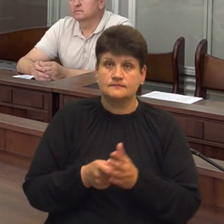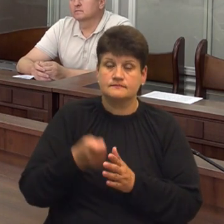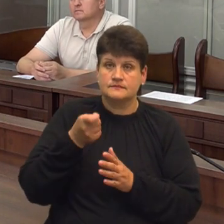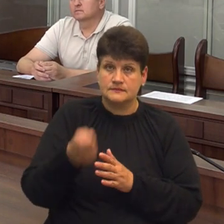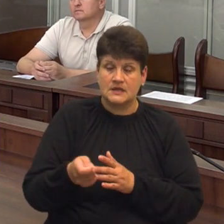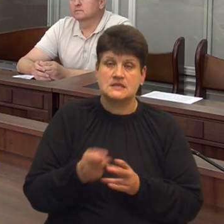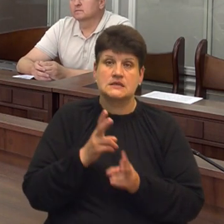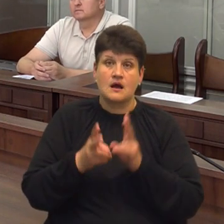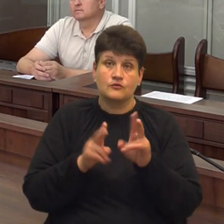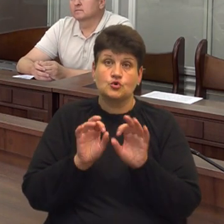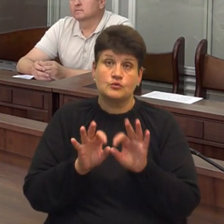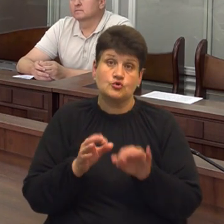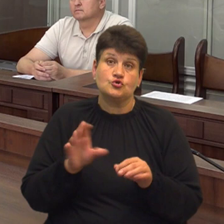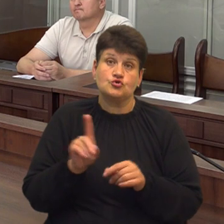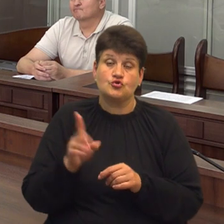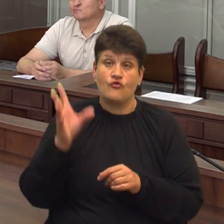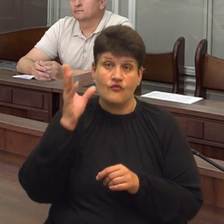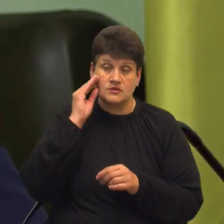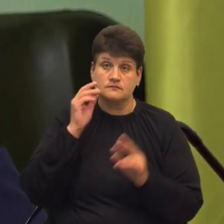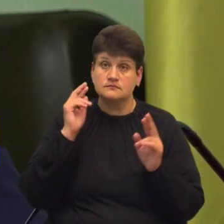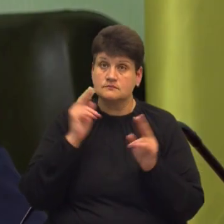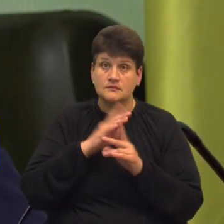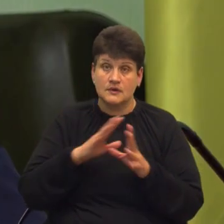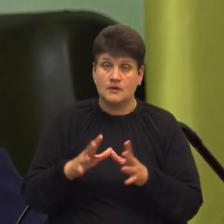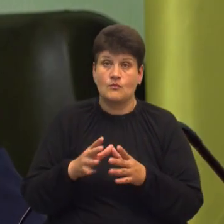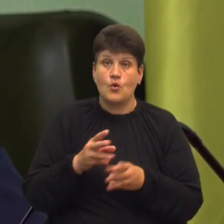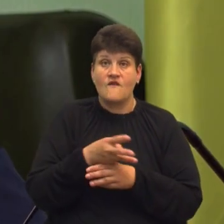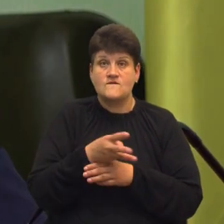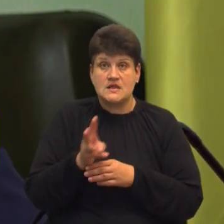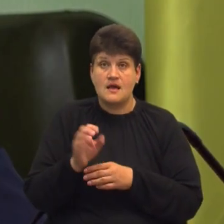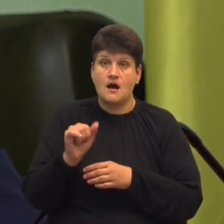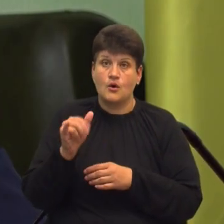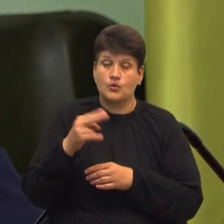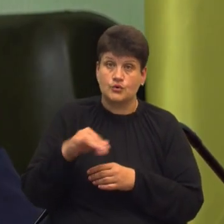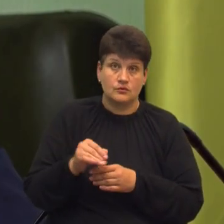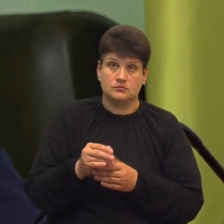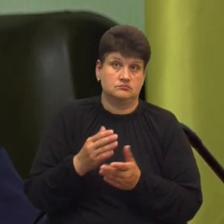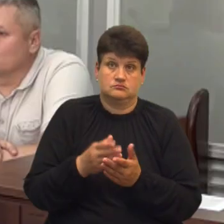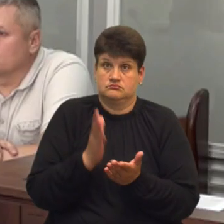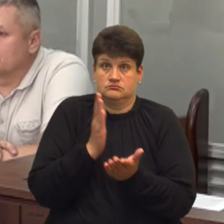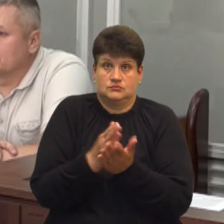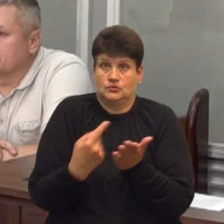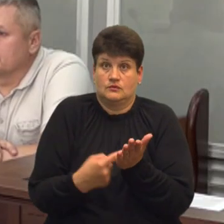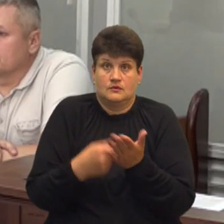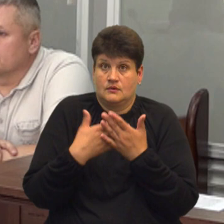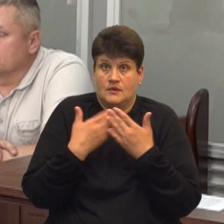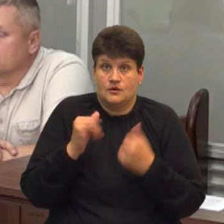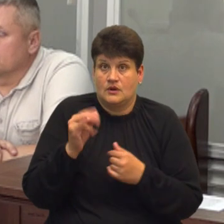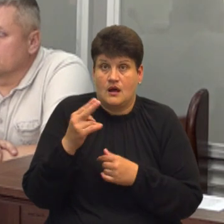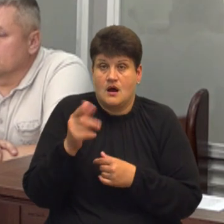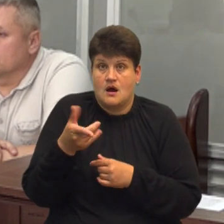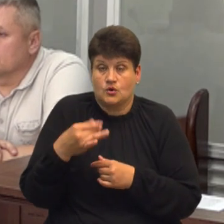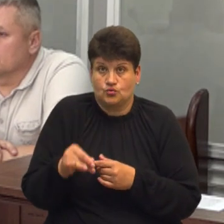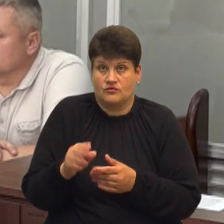скаргу. Він розповів, що вважає підозру необґрунтованою, адже відео та аудіозаписи напряму не доводять, що Ігор Гайдук причетний до вимагання